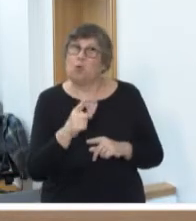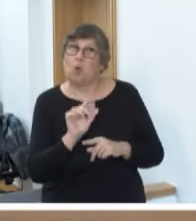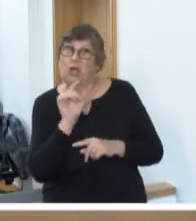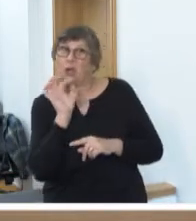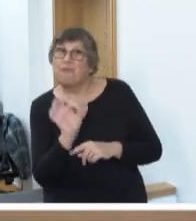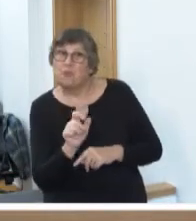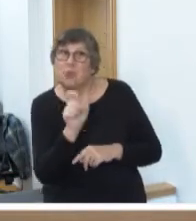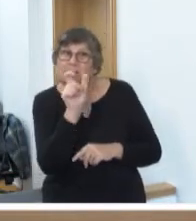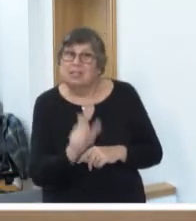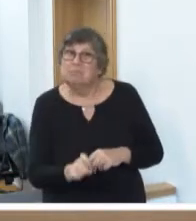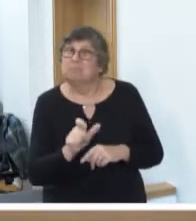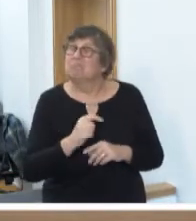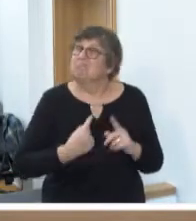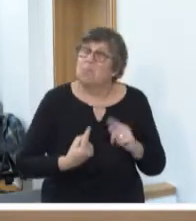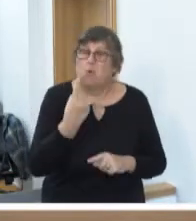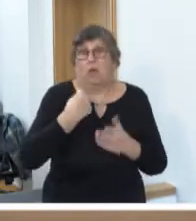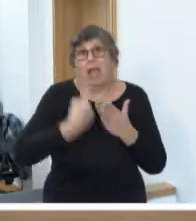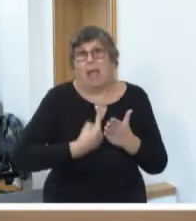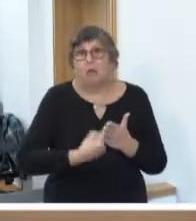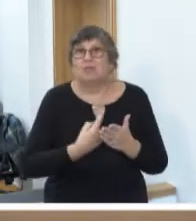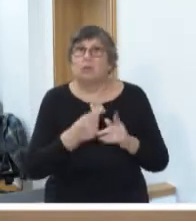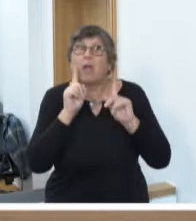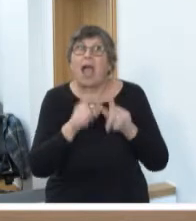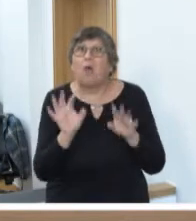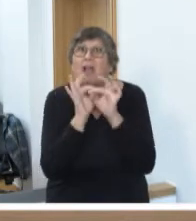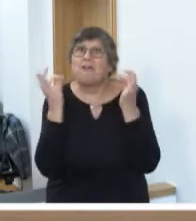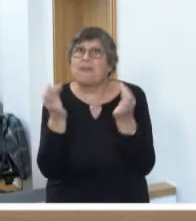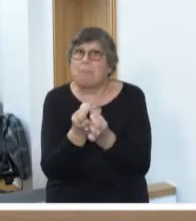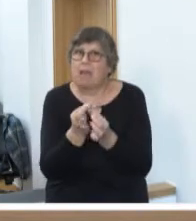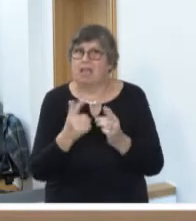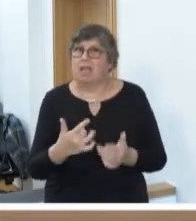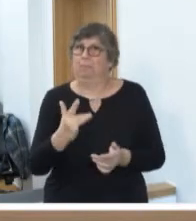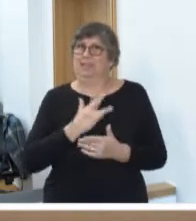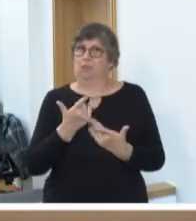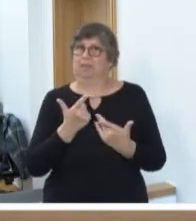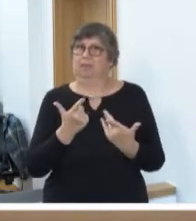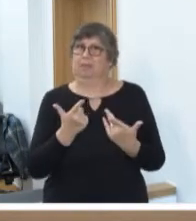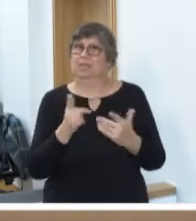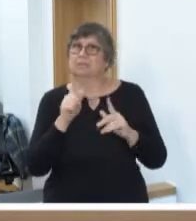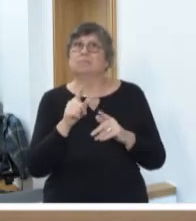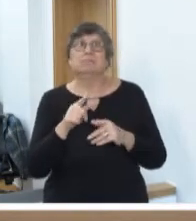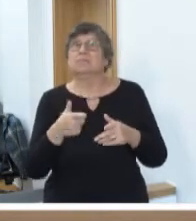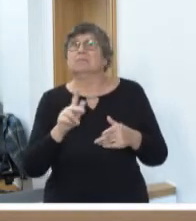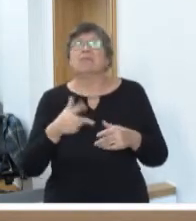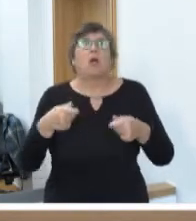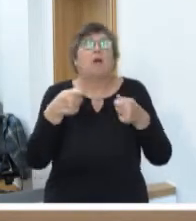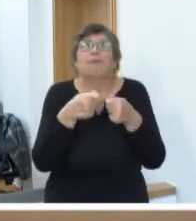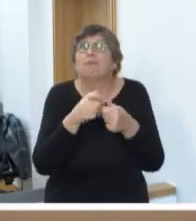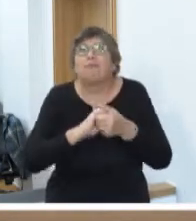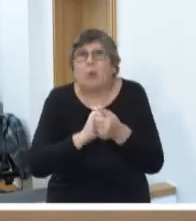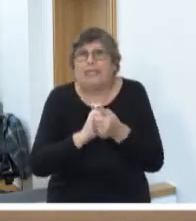vor große Herausforderungen, sondern auch seine Familien, seine Angehörigen, sein Umfeld, seine Freunde.